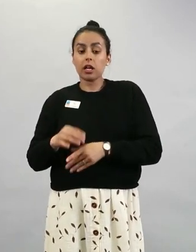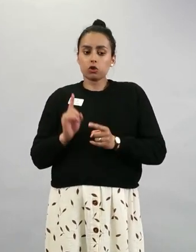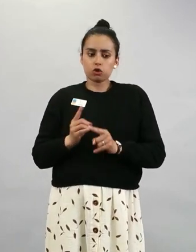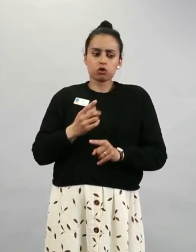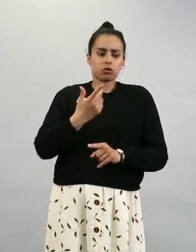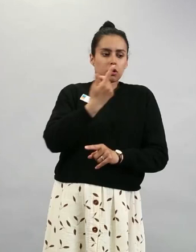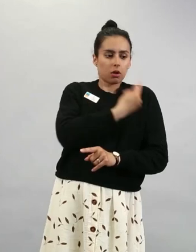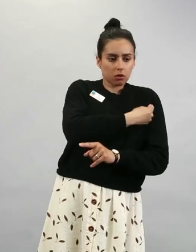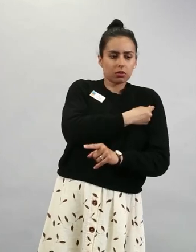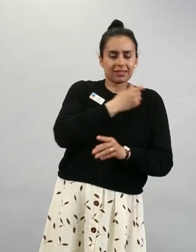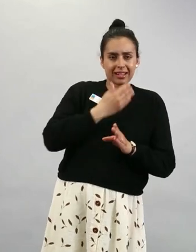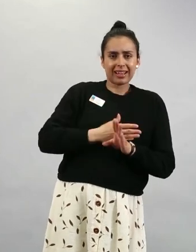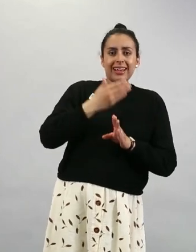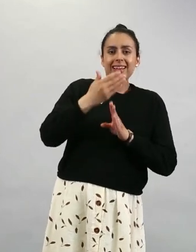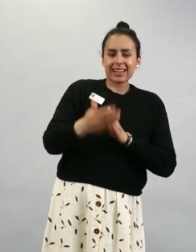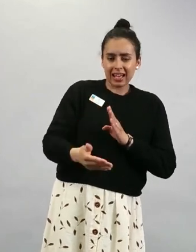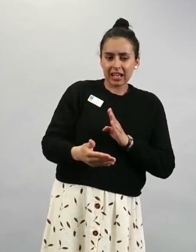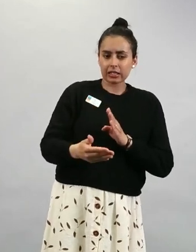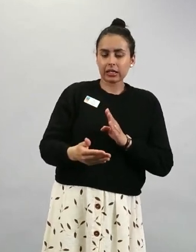tyypillisiä